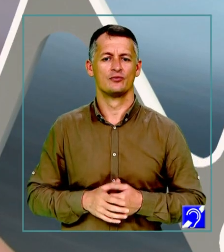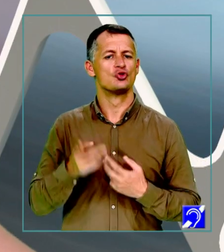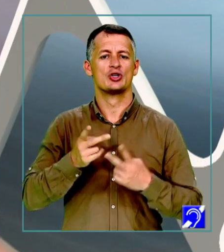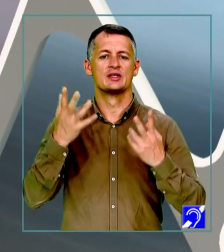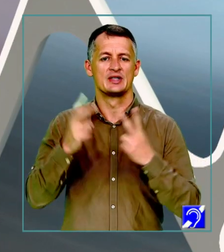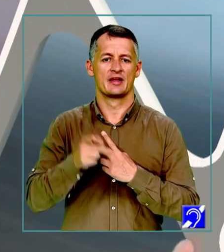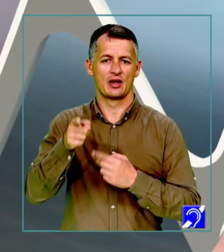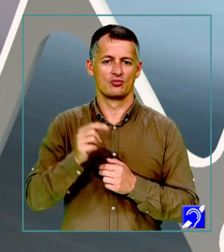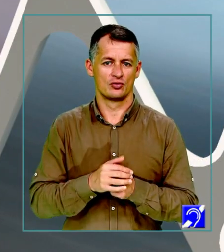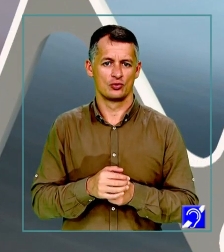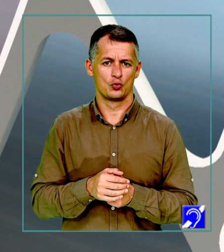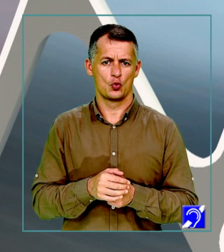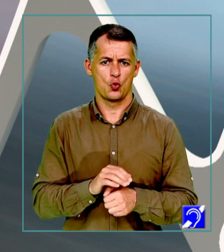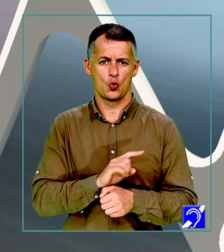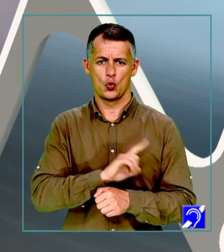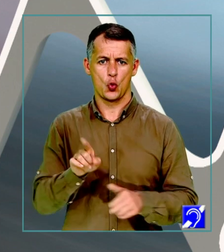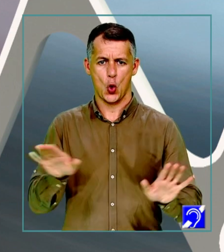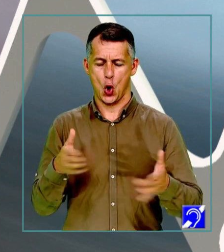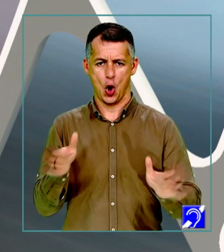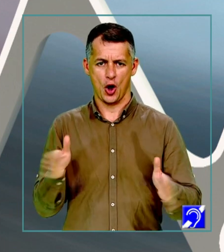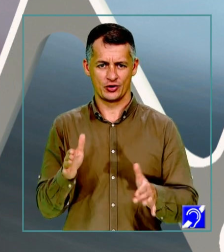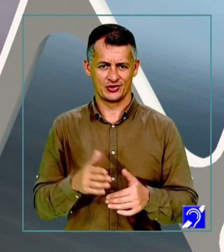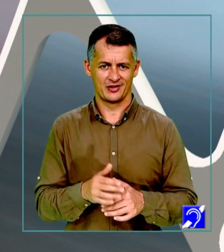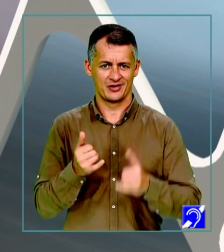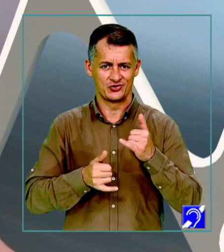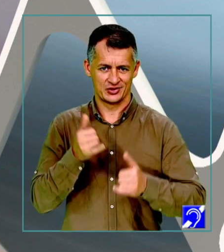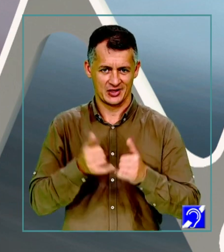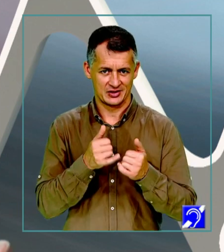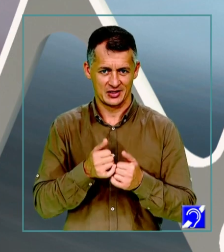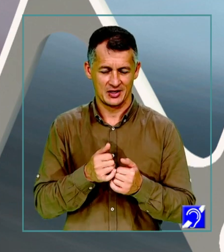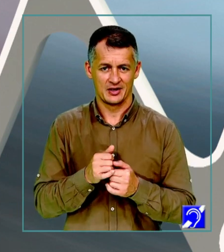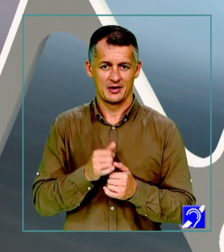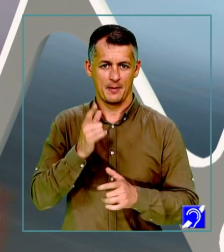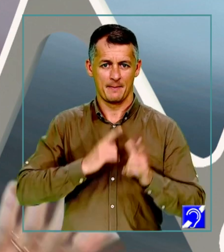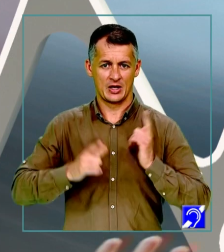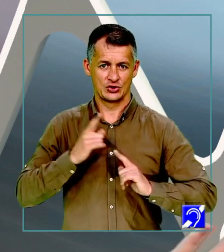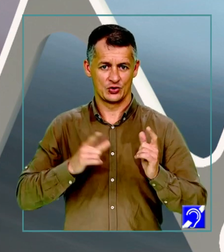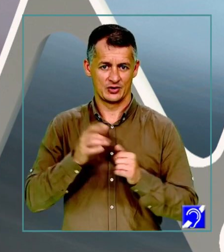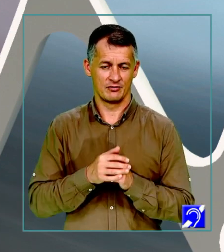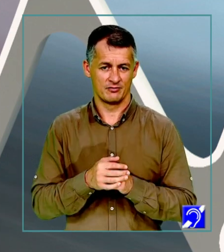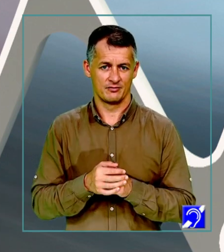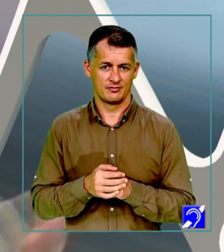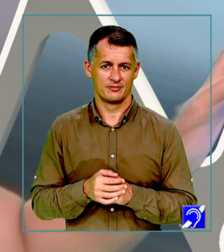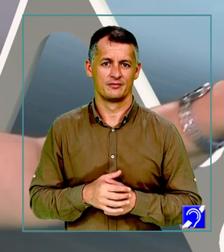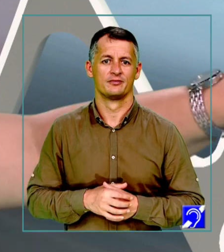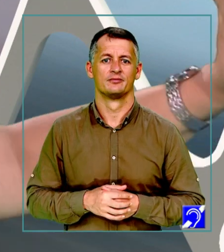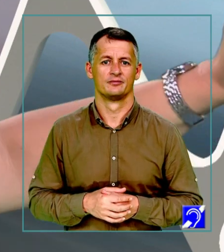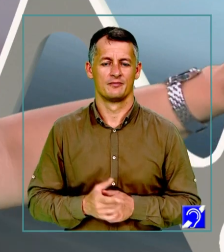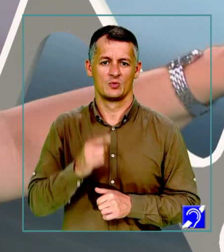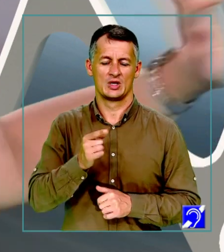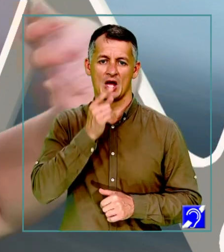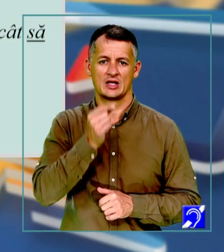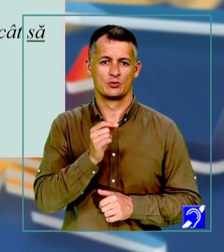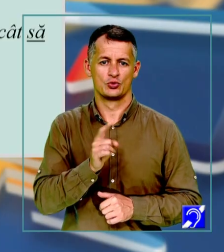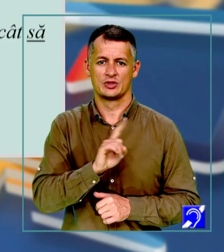aici? Că nu orice inginer este pasionat de poezie. Textul face referire doar la un exemplu. Deci răspunsul este